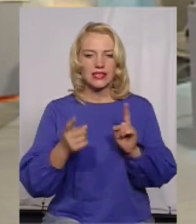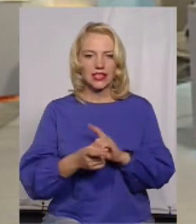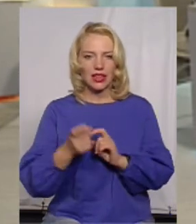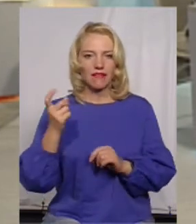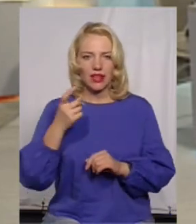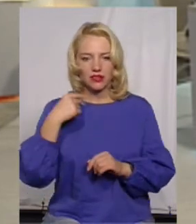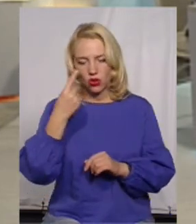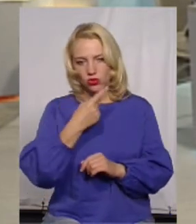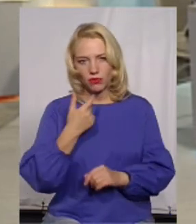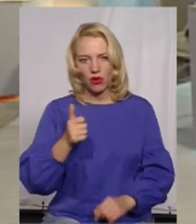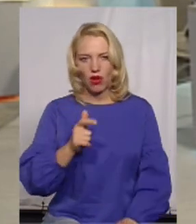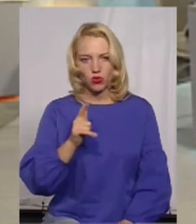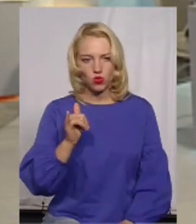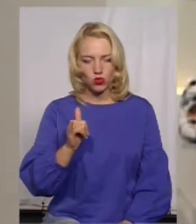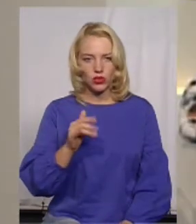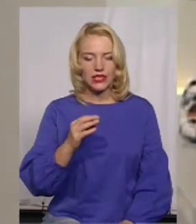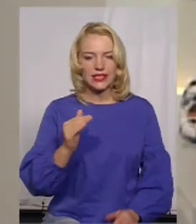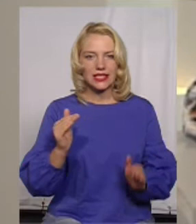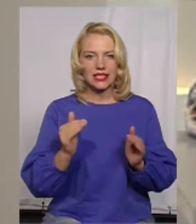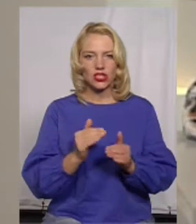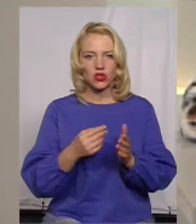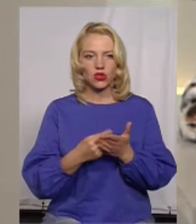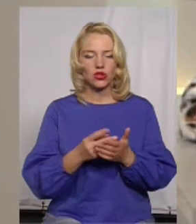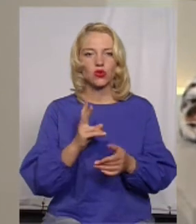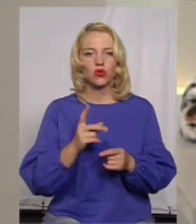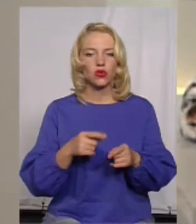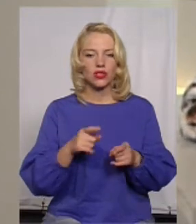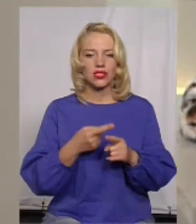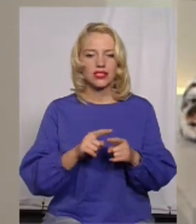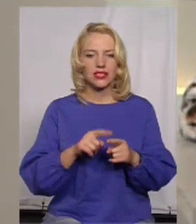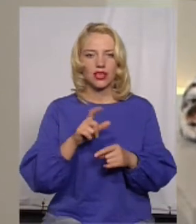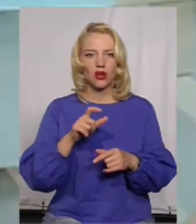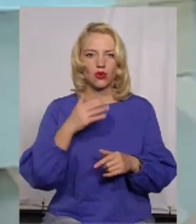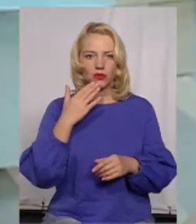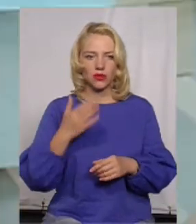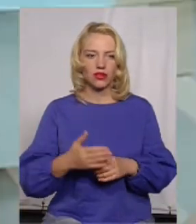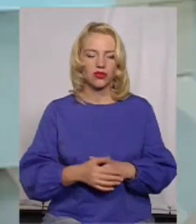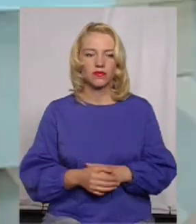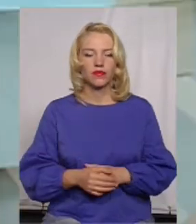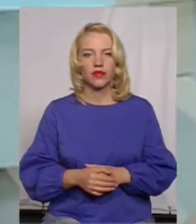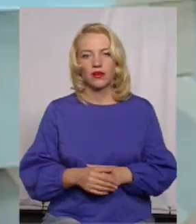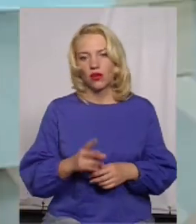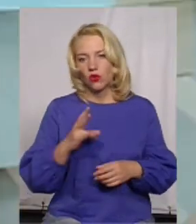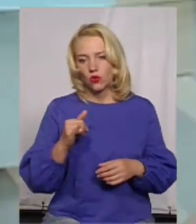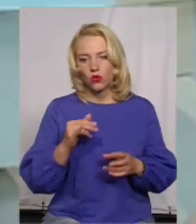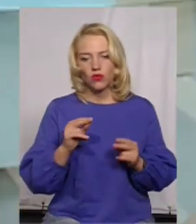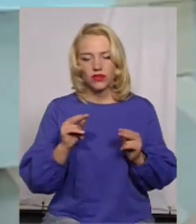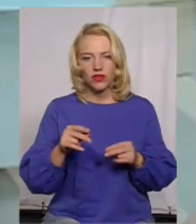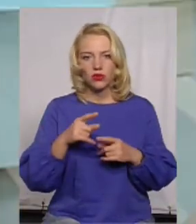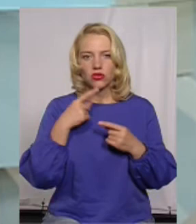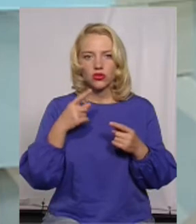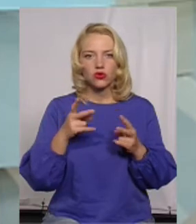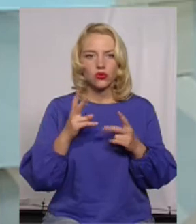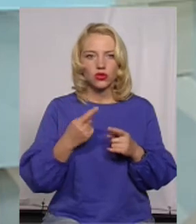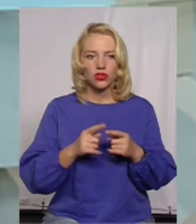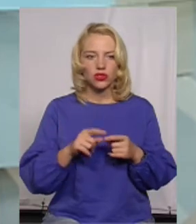газу за знищеною ціною. Хто ці люди? Ну, відверто скажу так, прослідкувати,